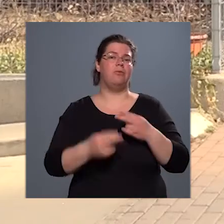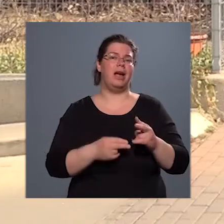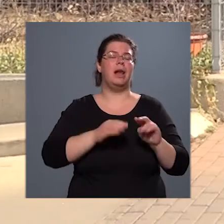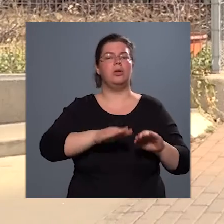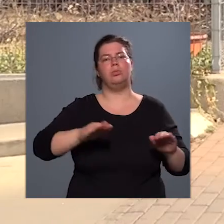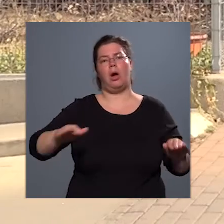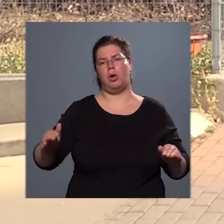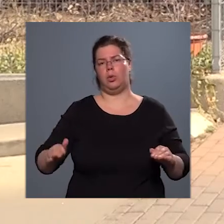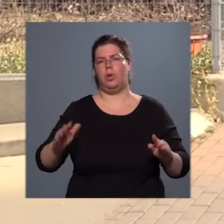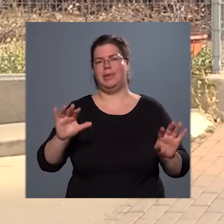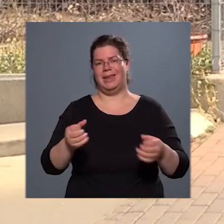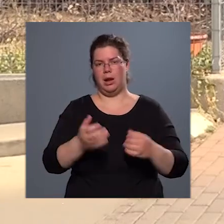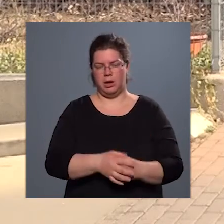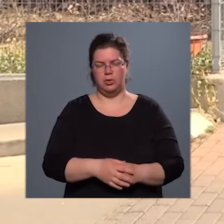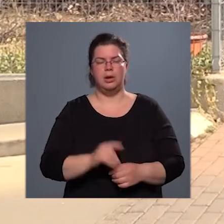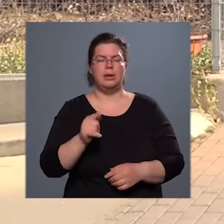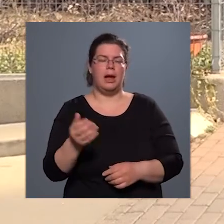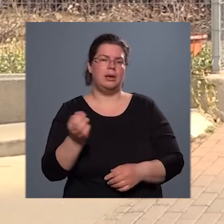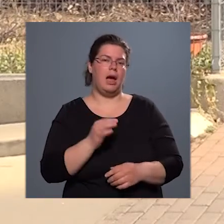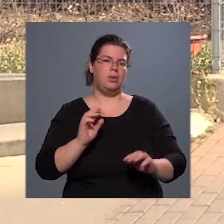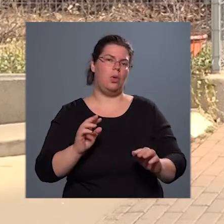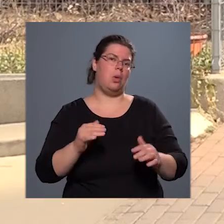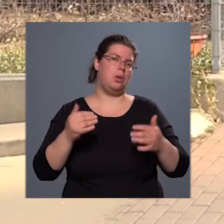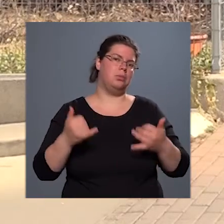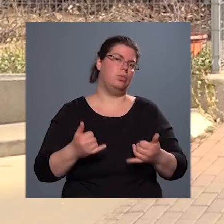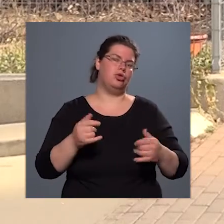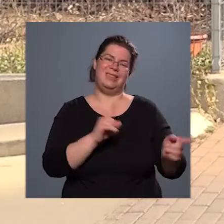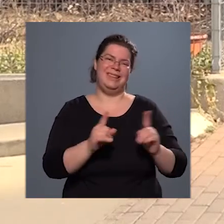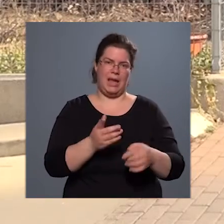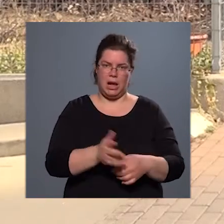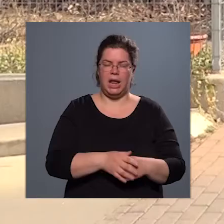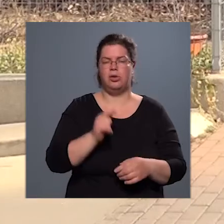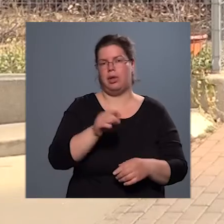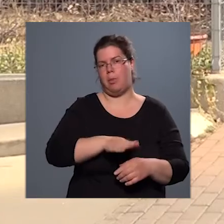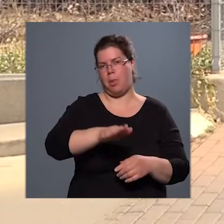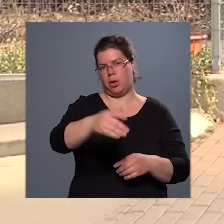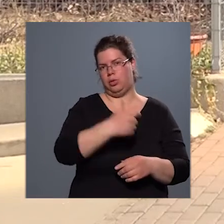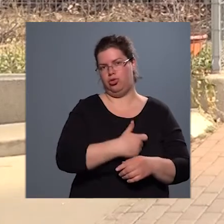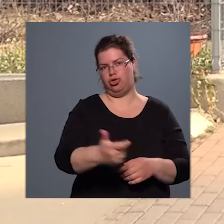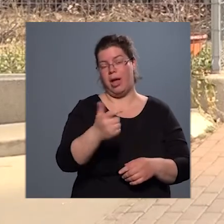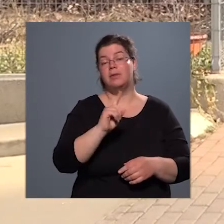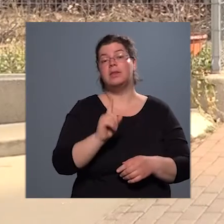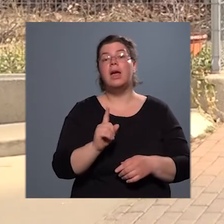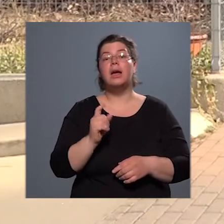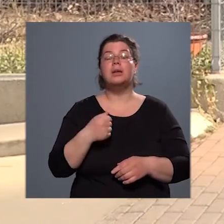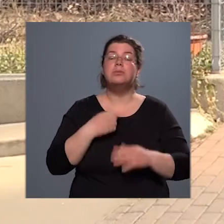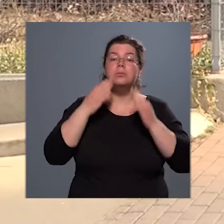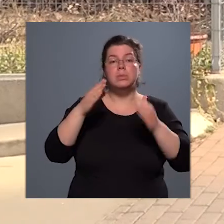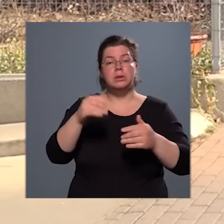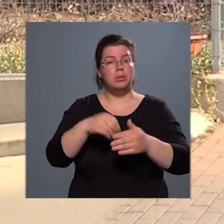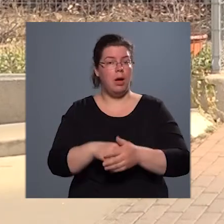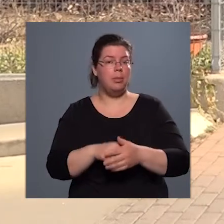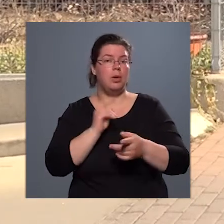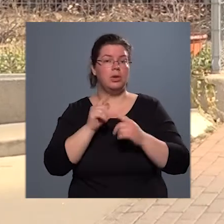parkolót kialakítson. Tehát ettől most ideiglenes ez a parkolósáv, de én bízom abban,